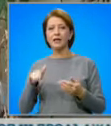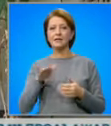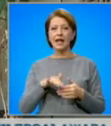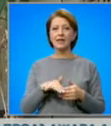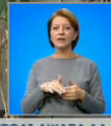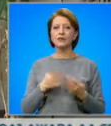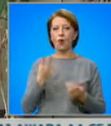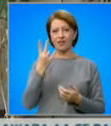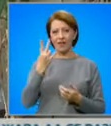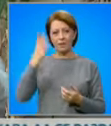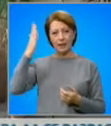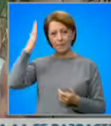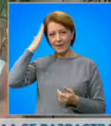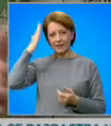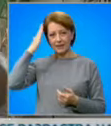двамата министри